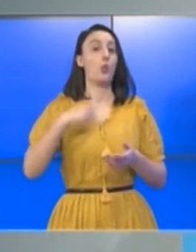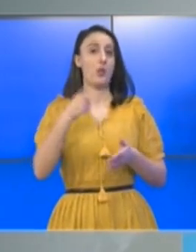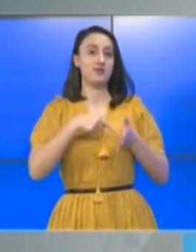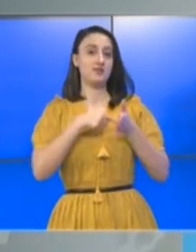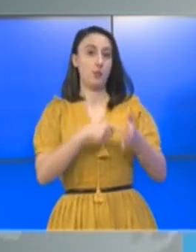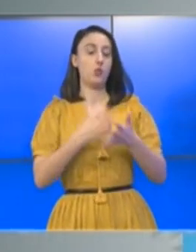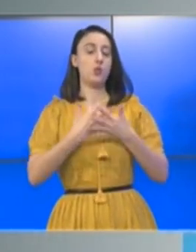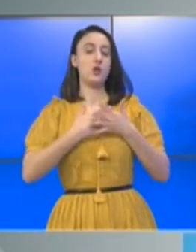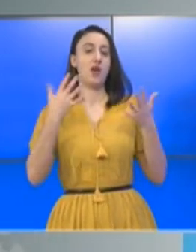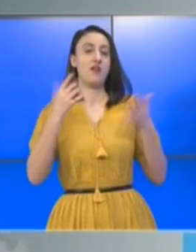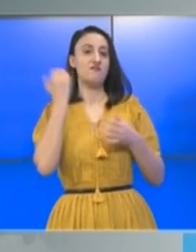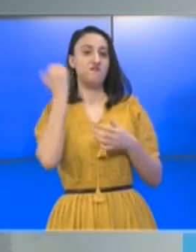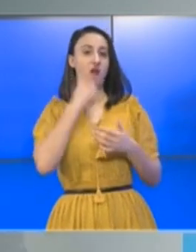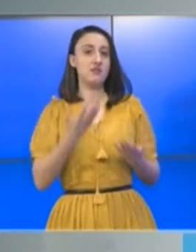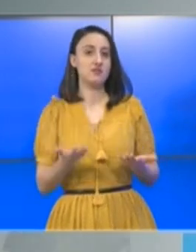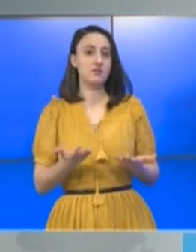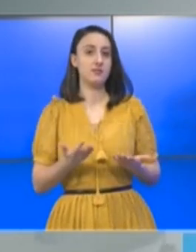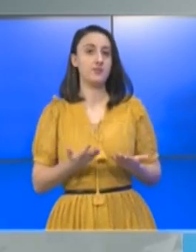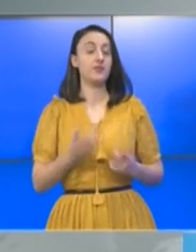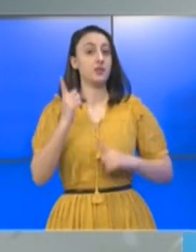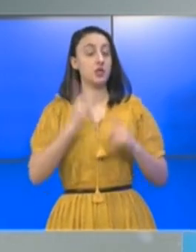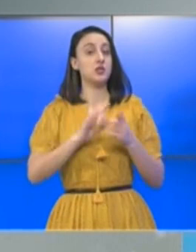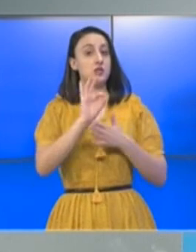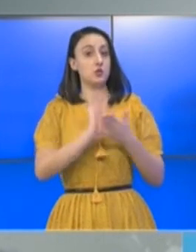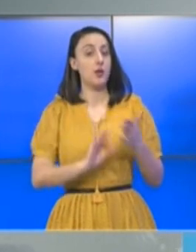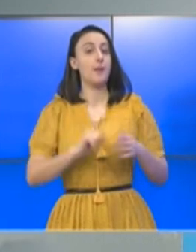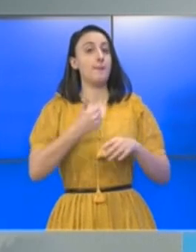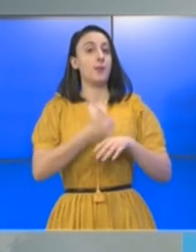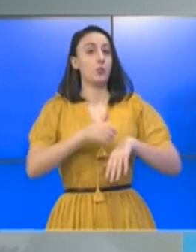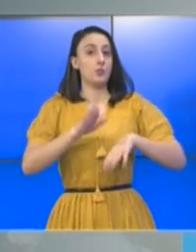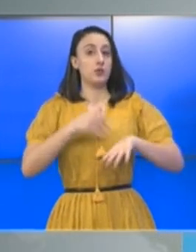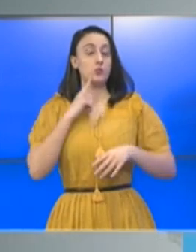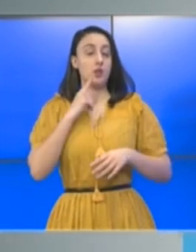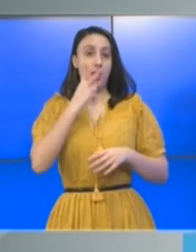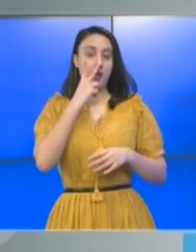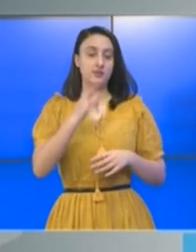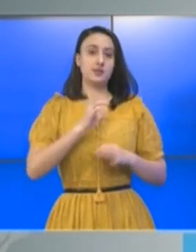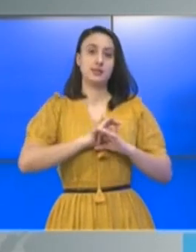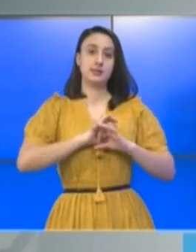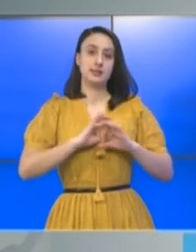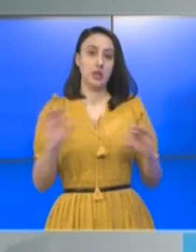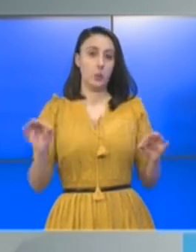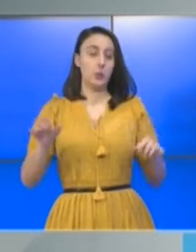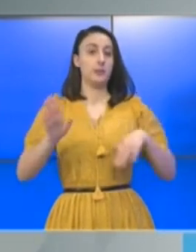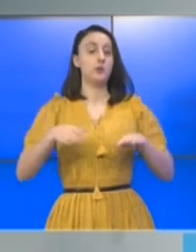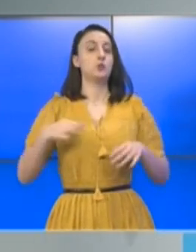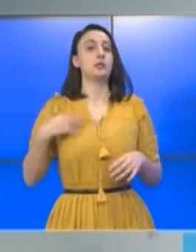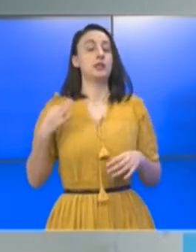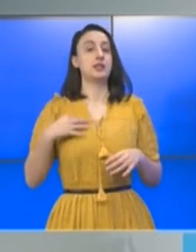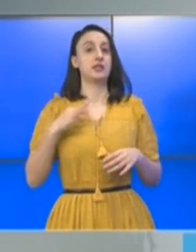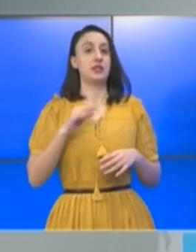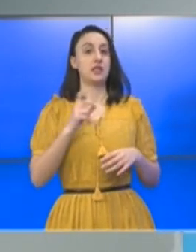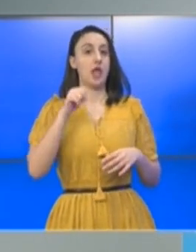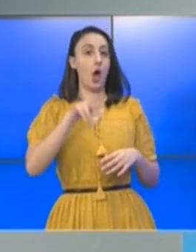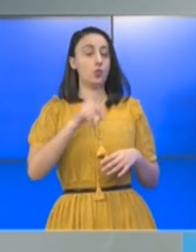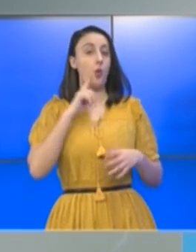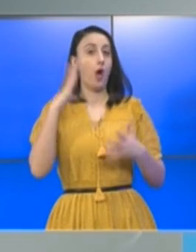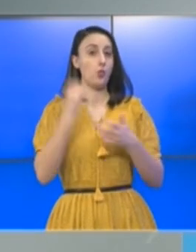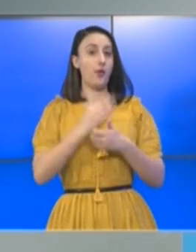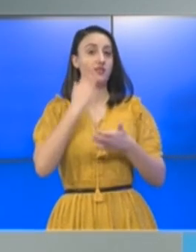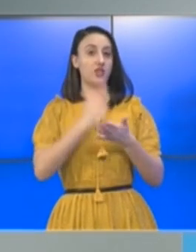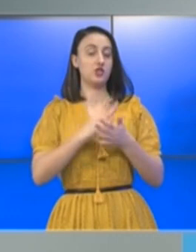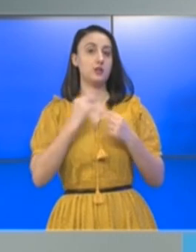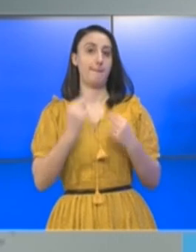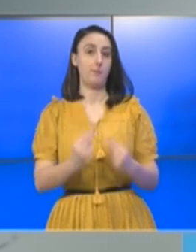exemplu clar de fake news. În ciuda acestei scrisori, premierul Ludovic Orban se arată convins că ministrul sănătății Nelu Tătaru a luat o